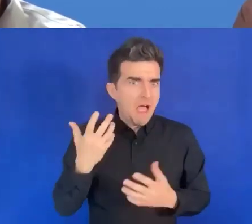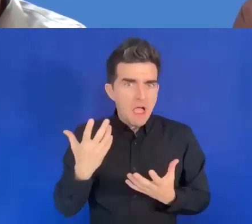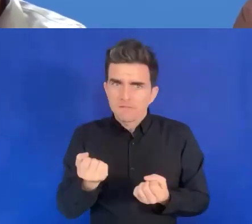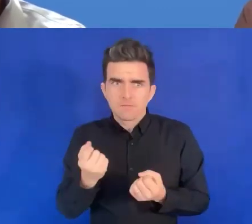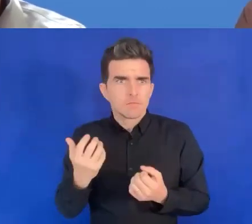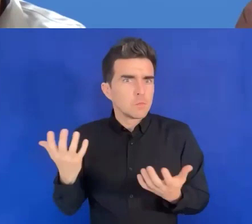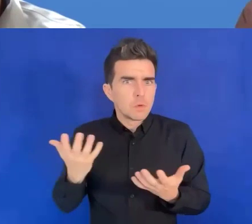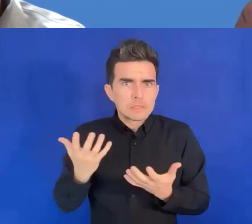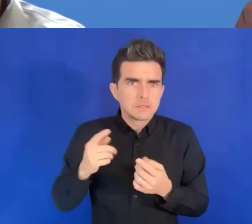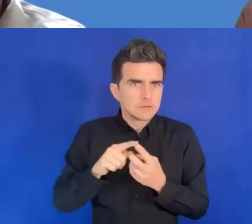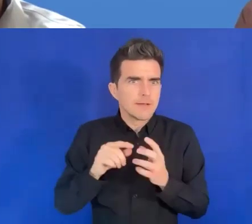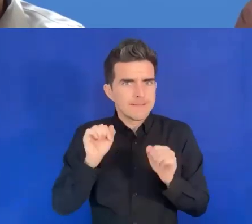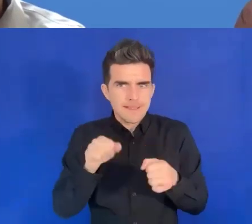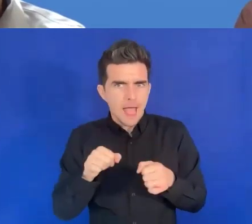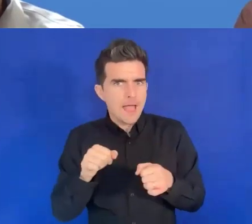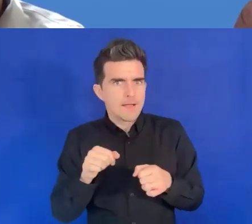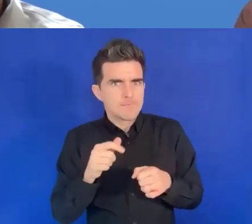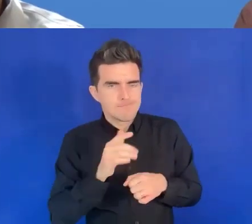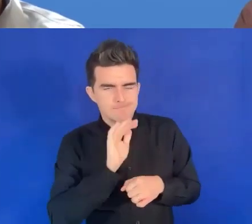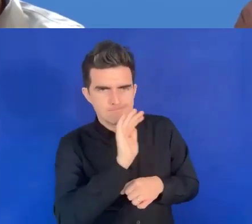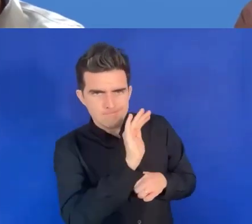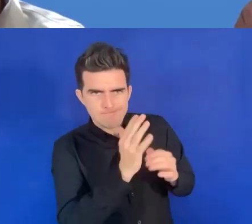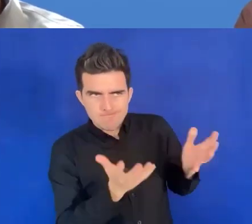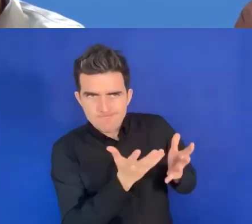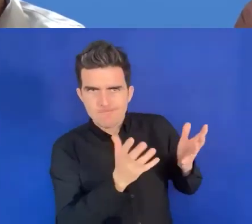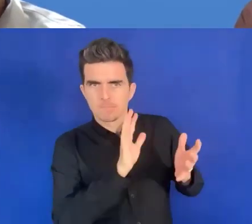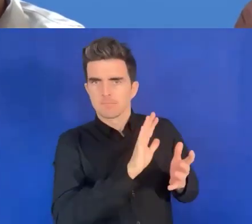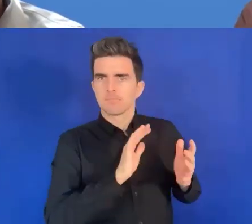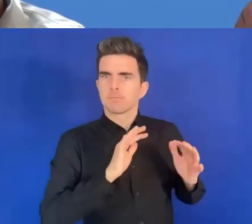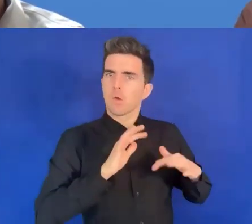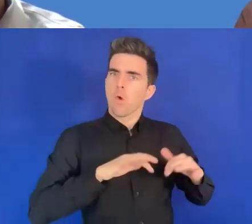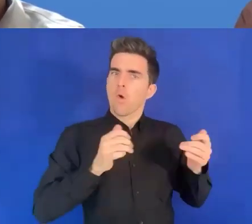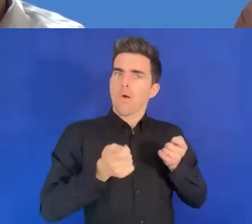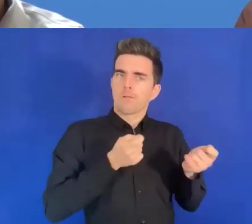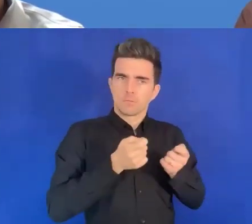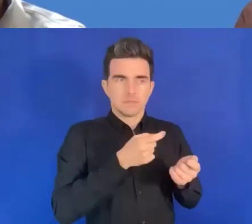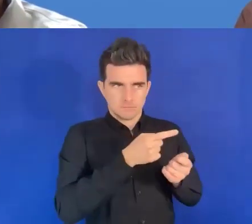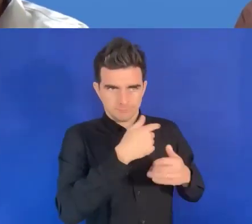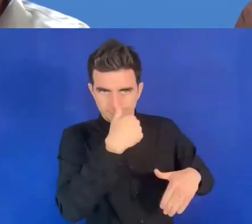Je pense que le problème